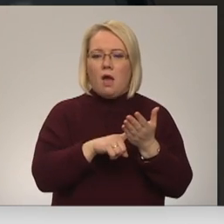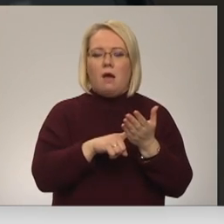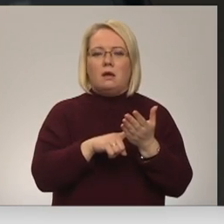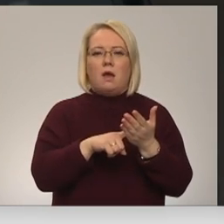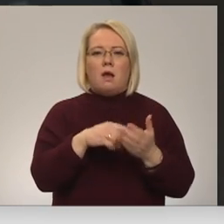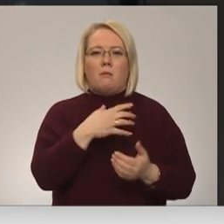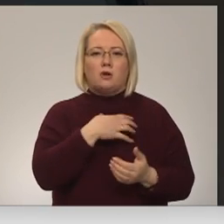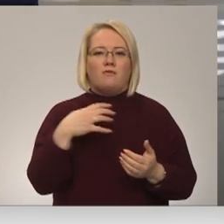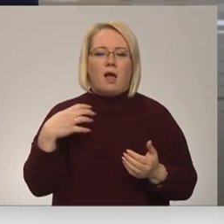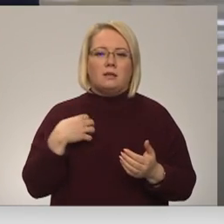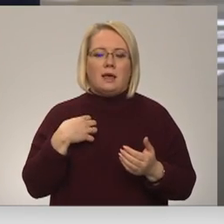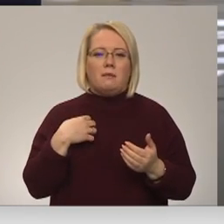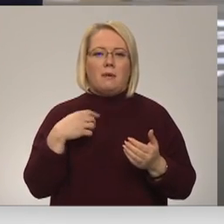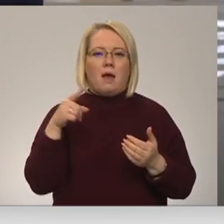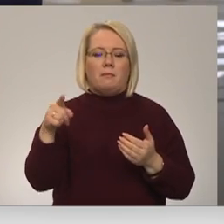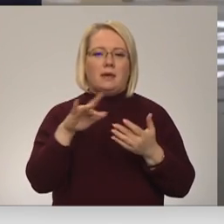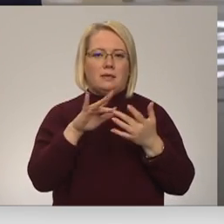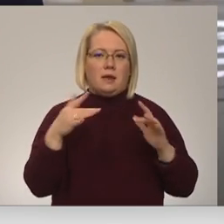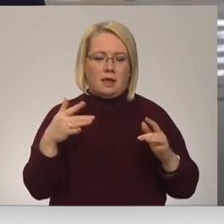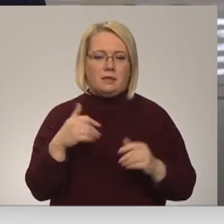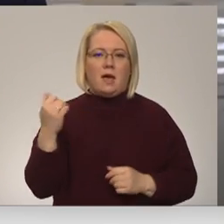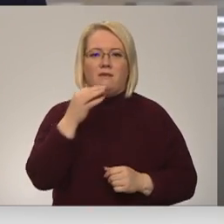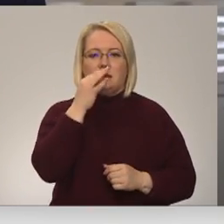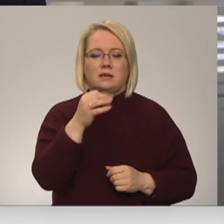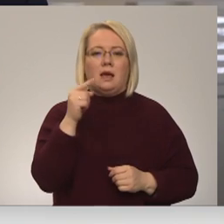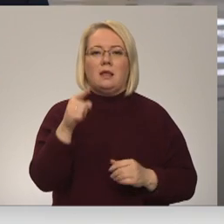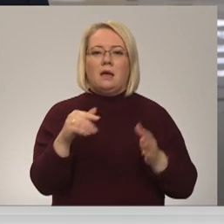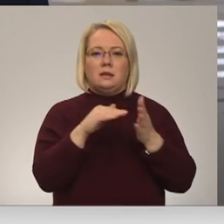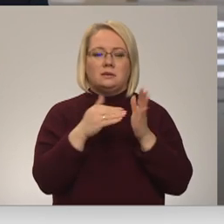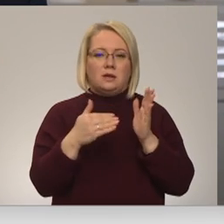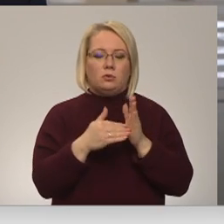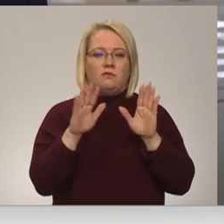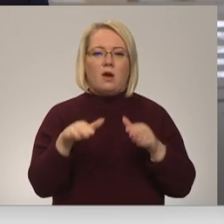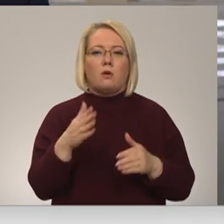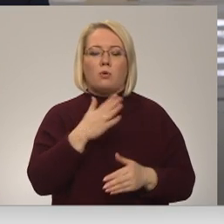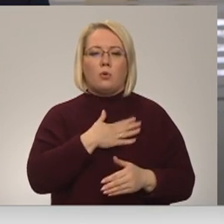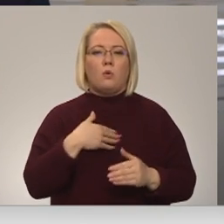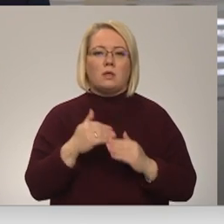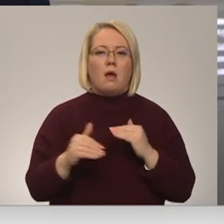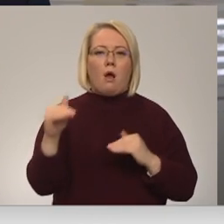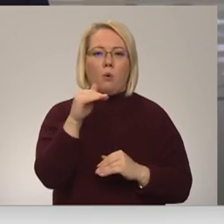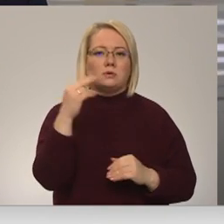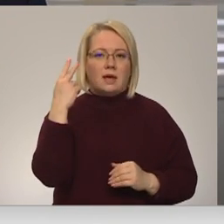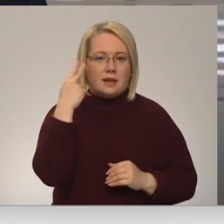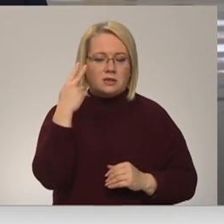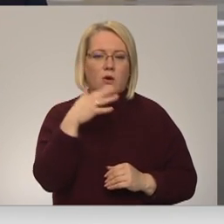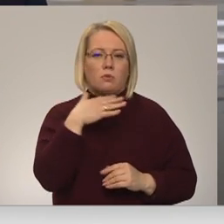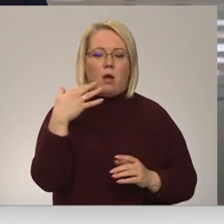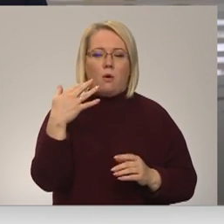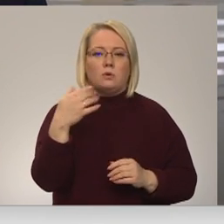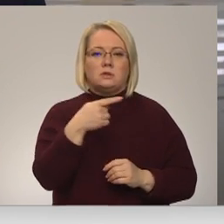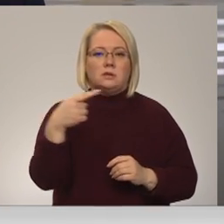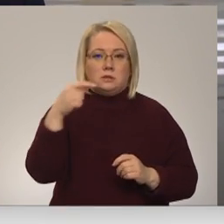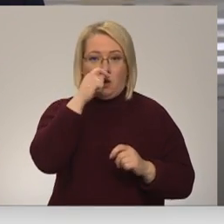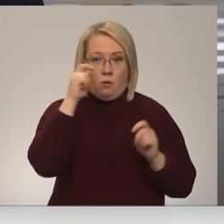sociālajos tīklos. Katrā ziņā šāda situācija var būt ļoti augsta riska un daudz zaudējuma.